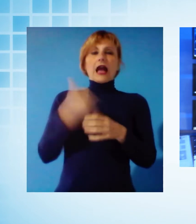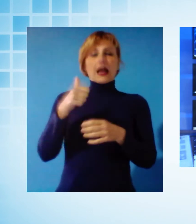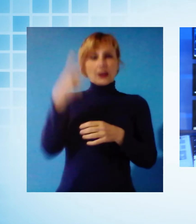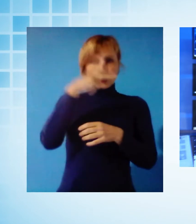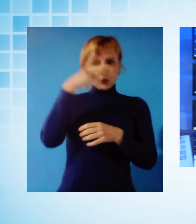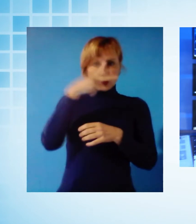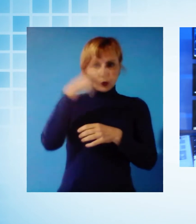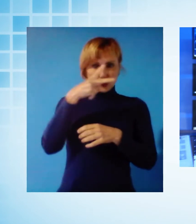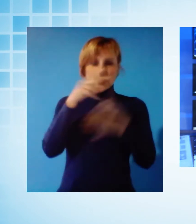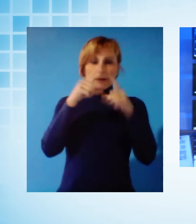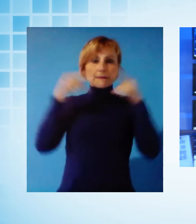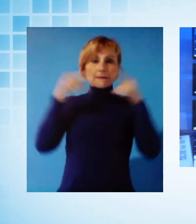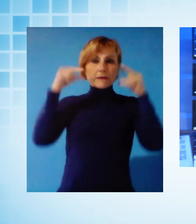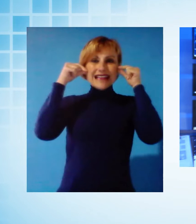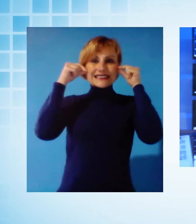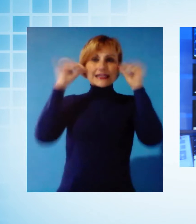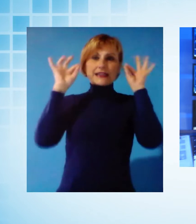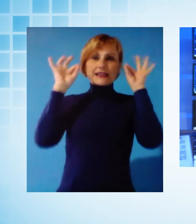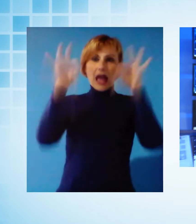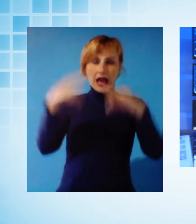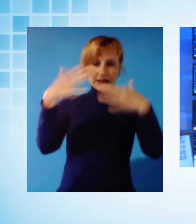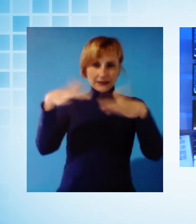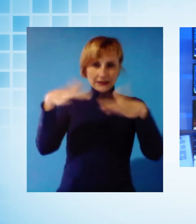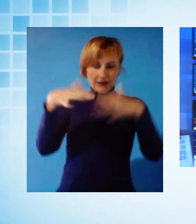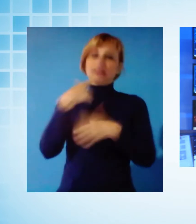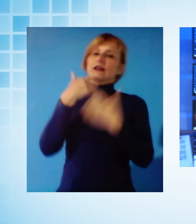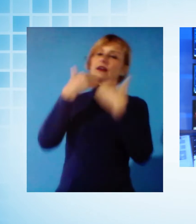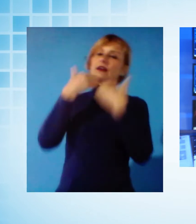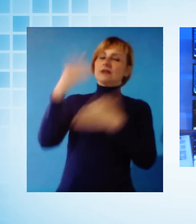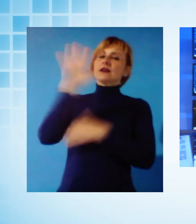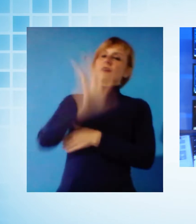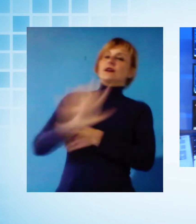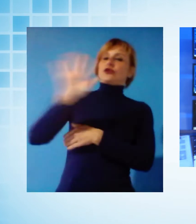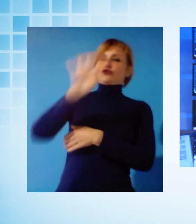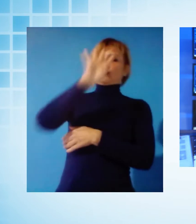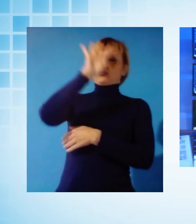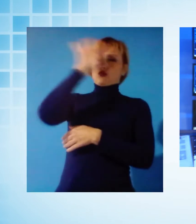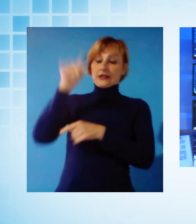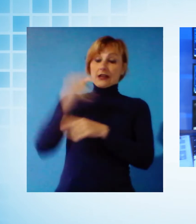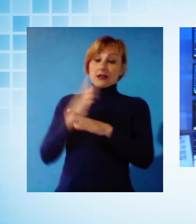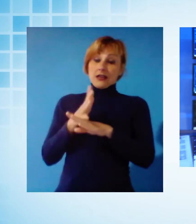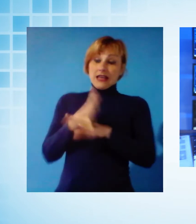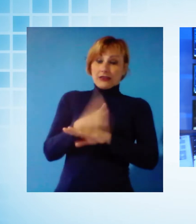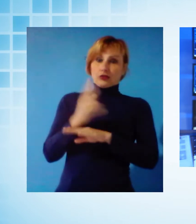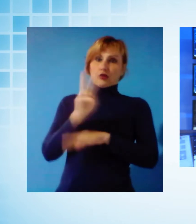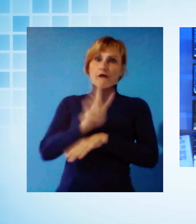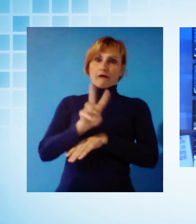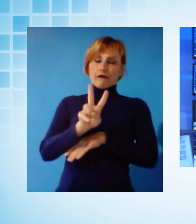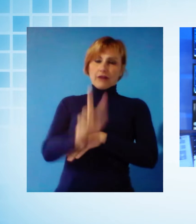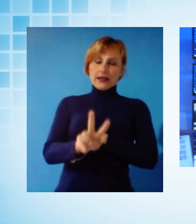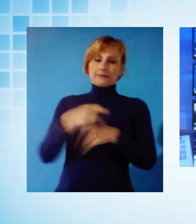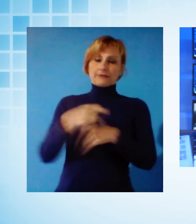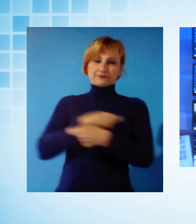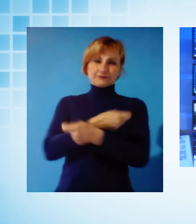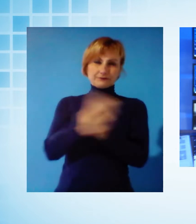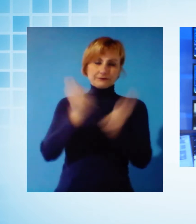mascherine protettive distribuite dalla regione toscana. Entro venerdì partirà la distribuzione casa